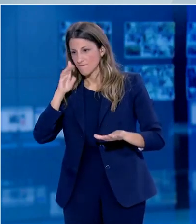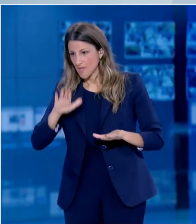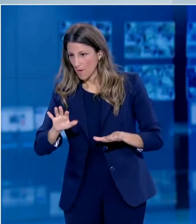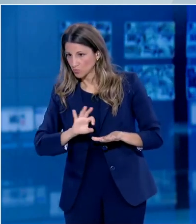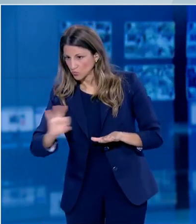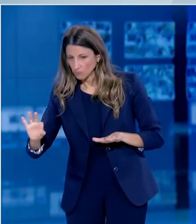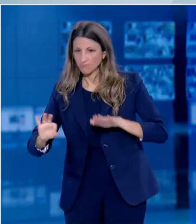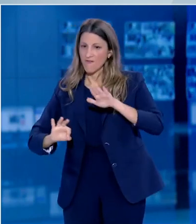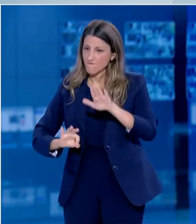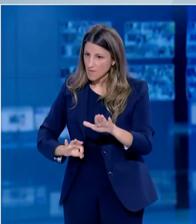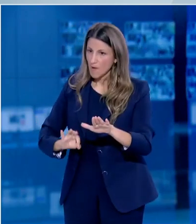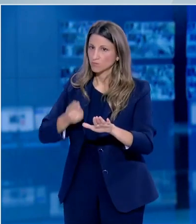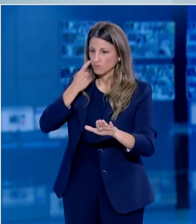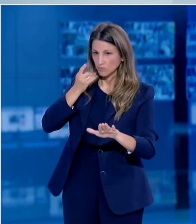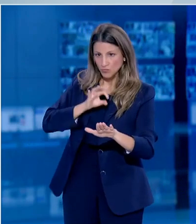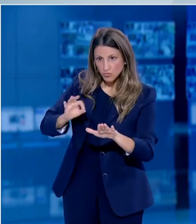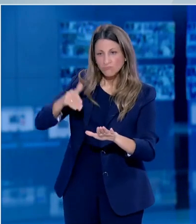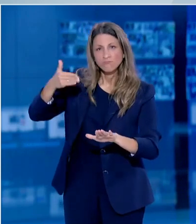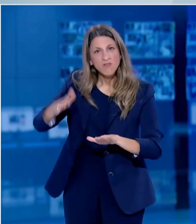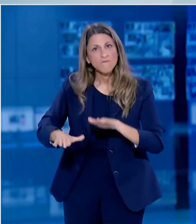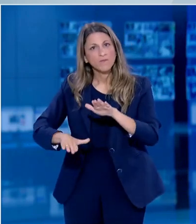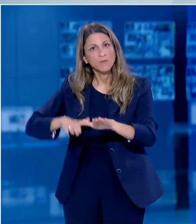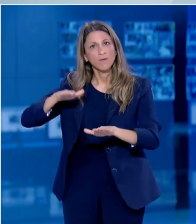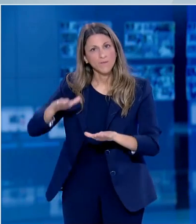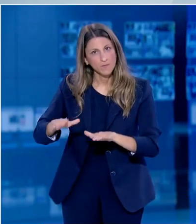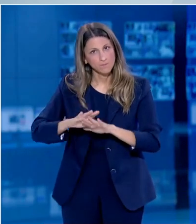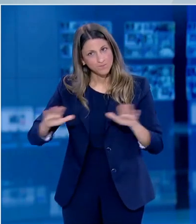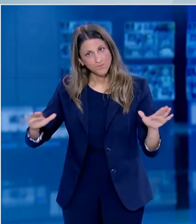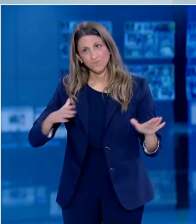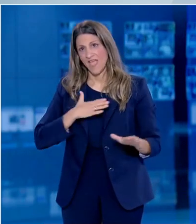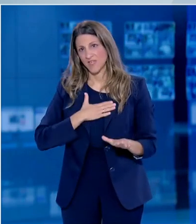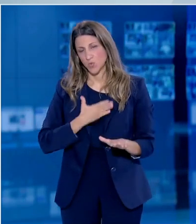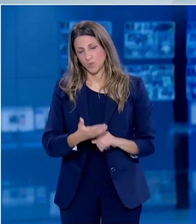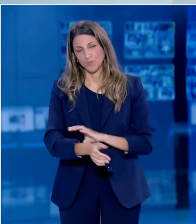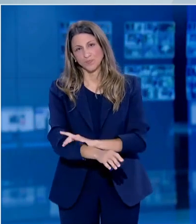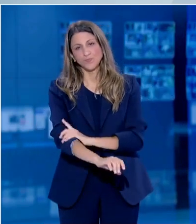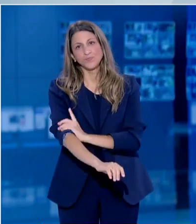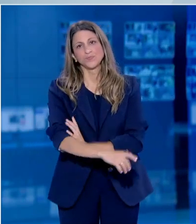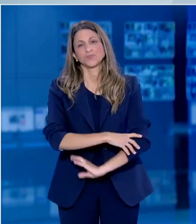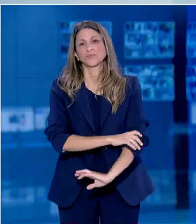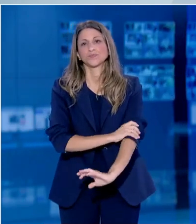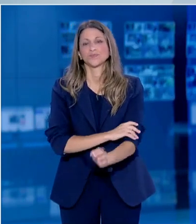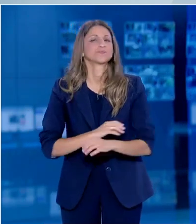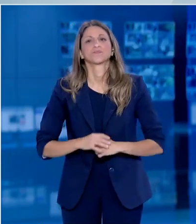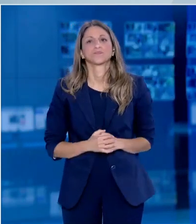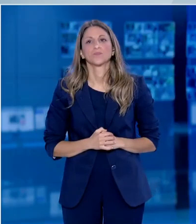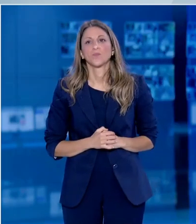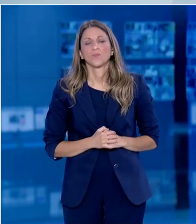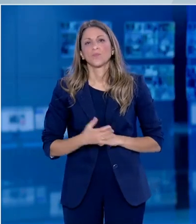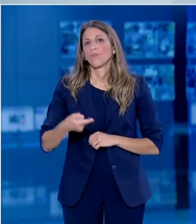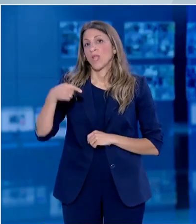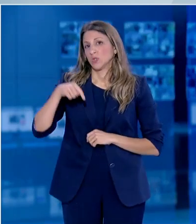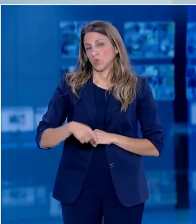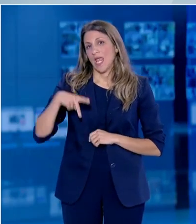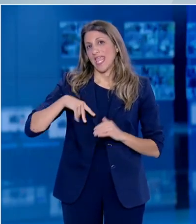με τα καλύτερα διαθέσιμα επιστημονικά κριτήρια χωρίς έμφαση στις αβεβαιότητες. Σας ευχαριστώ. Ευχαριστούμε κύριε καθηγητά. Το λόγο έχει ο κύριος